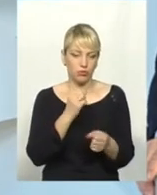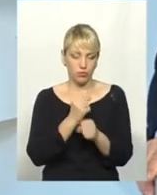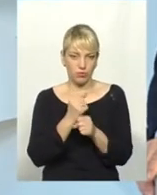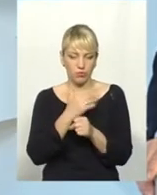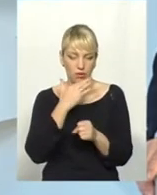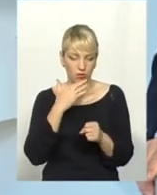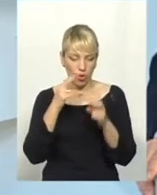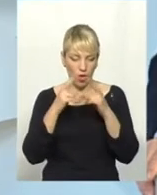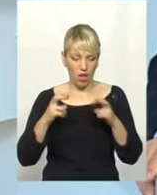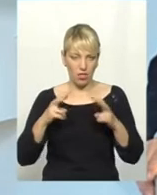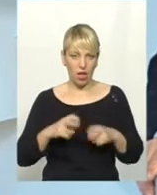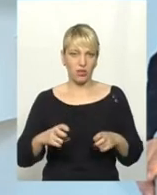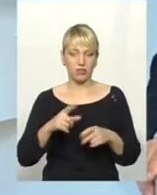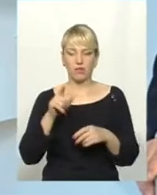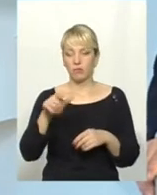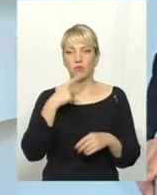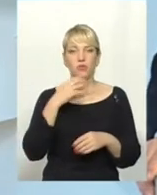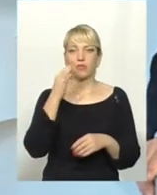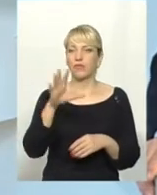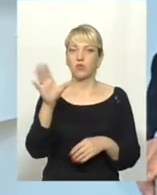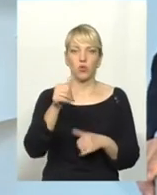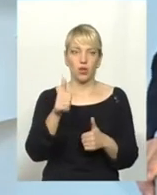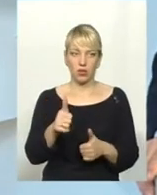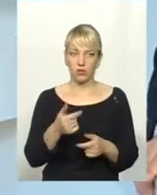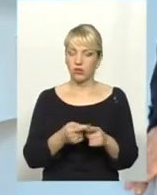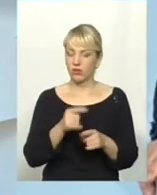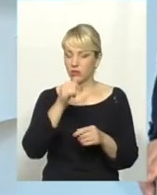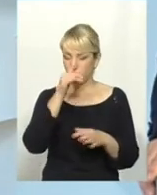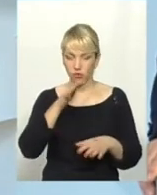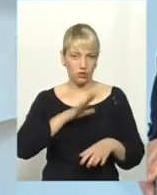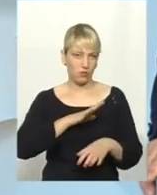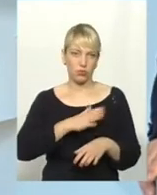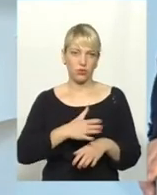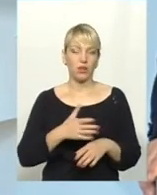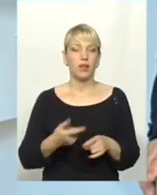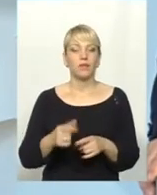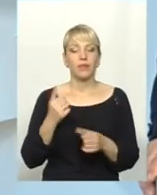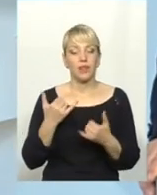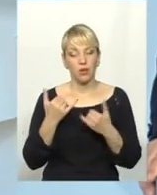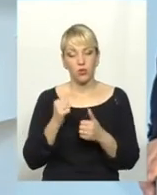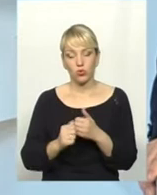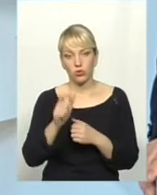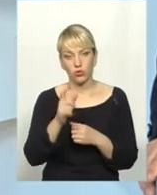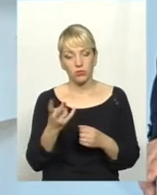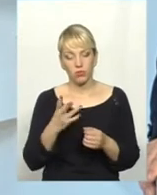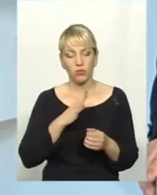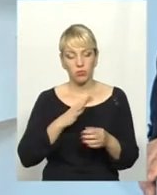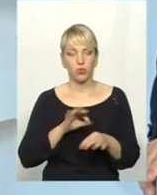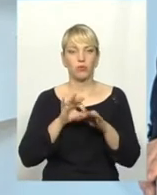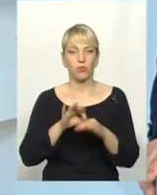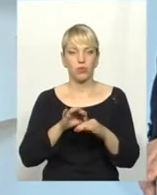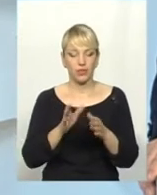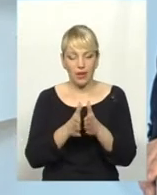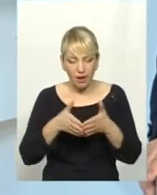аналізів, вам сказали, там все добре, чи весь проблема пішли. Це не може бути. На кожного пацієнта має бути заведена амбулаторна